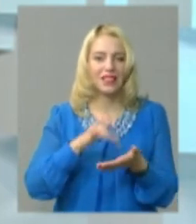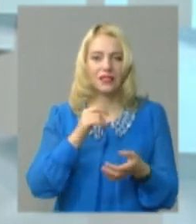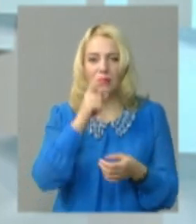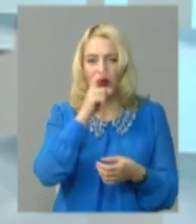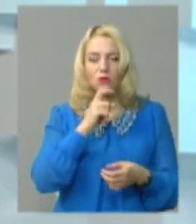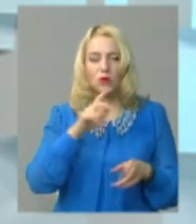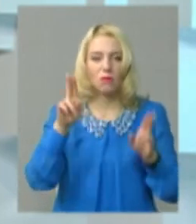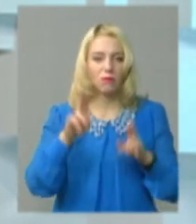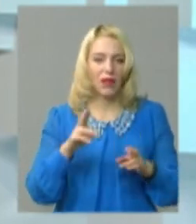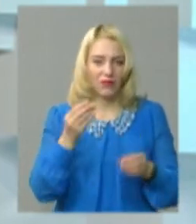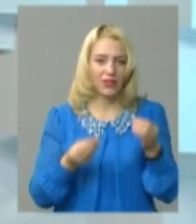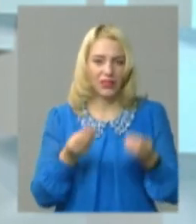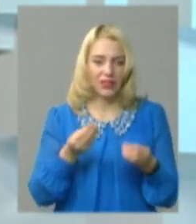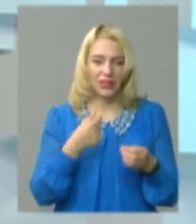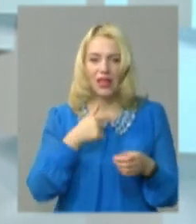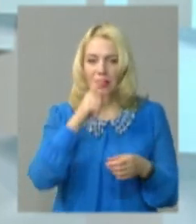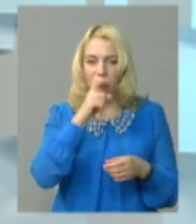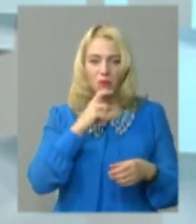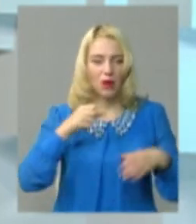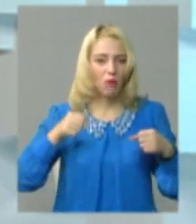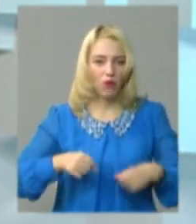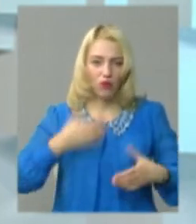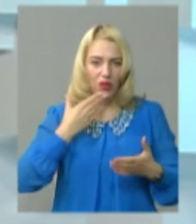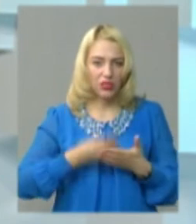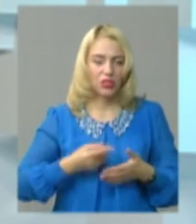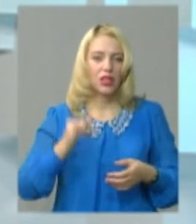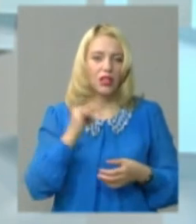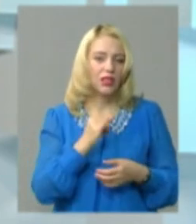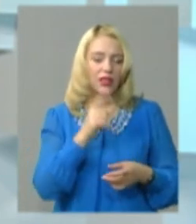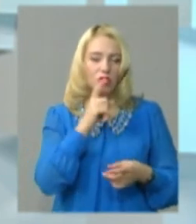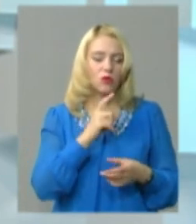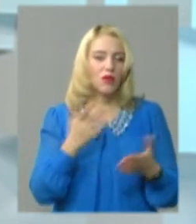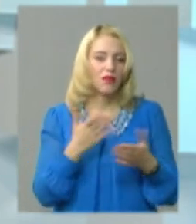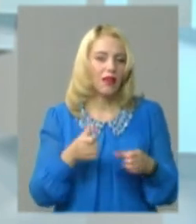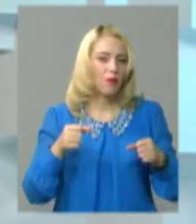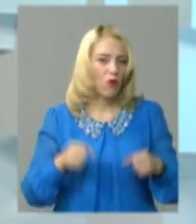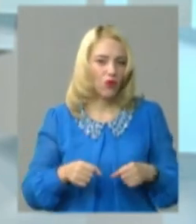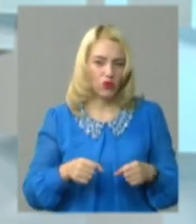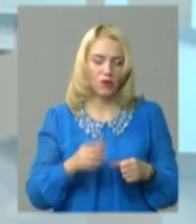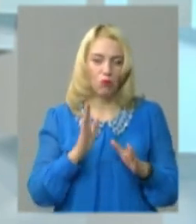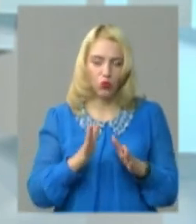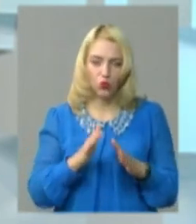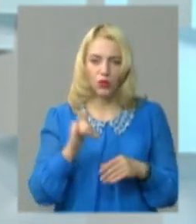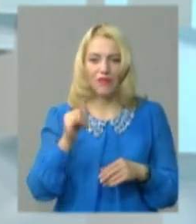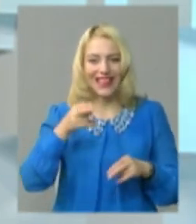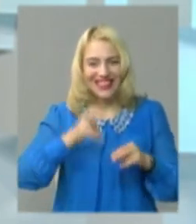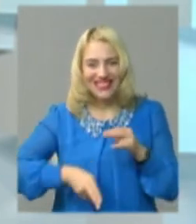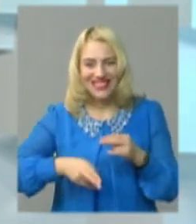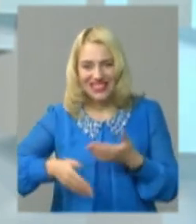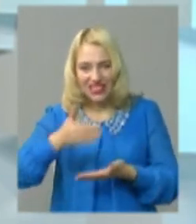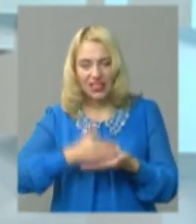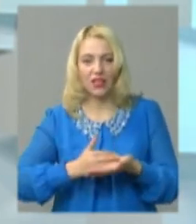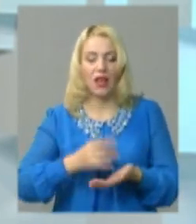правил гри, ми не розуміємо до кінця повноважень, і ми не розуміємо, які повноваження функціонал будуть в кінці